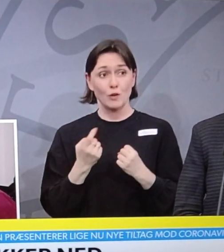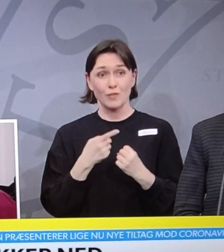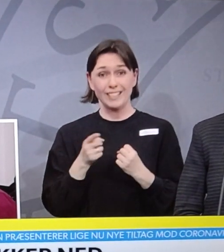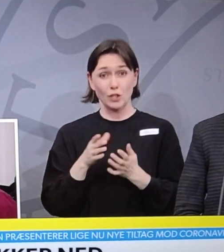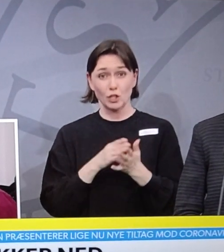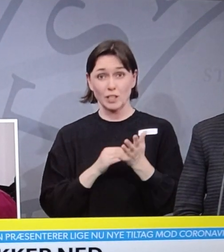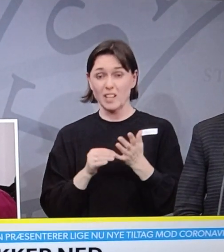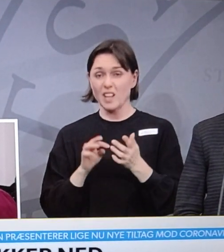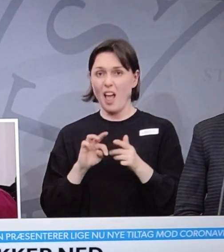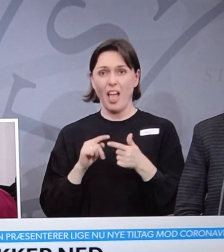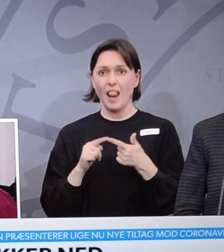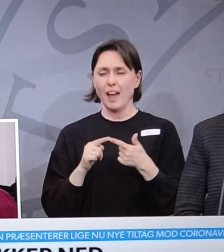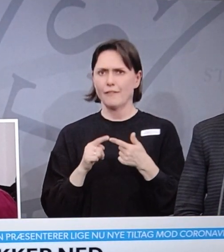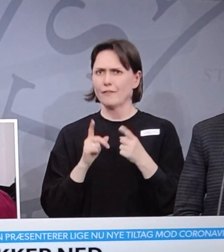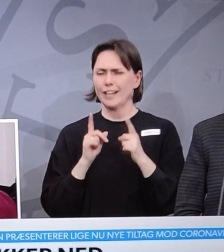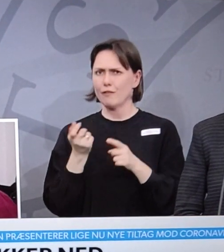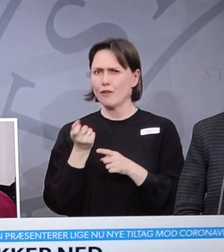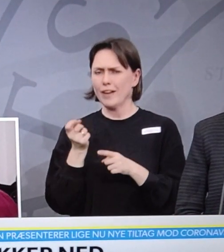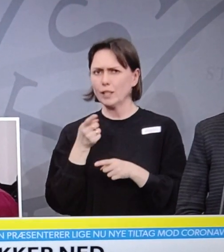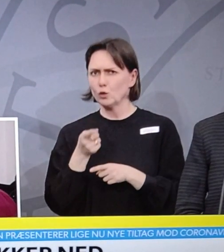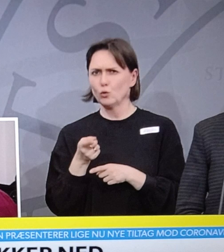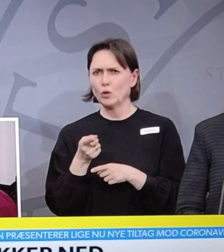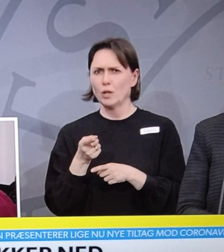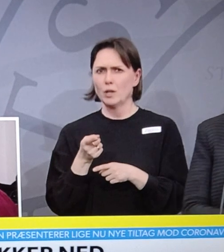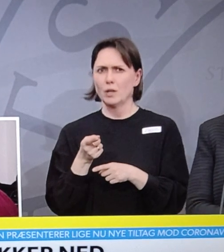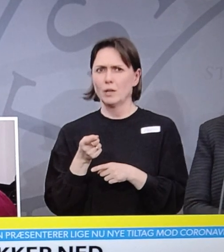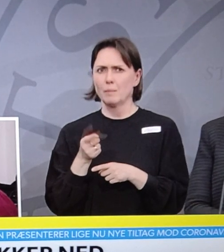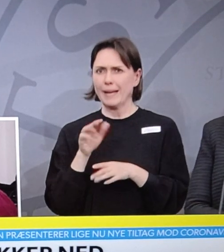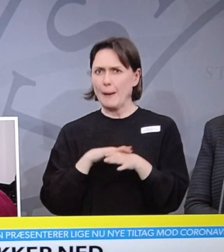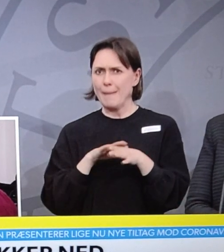hvis ikke, hvordan forventer du i givet fald, at man vil mærke det derude?